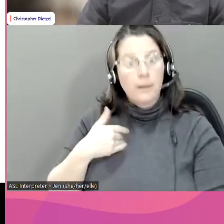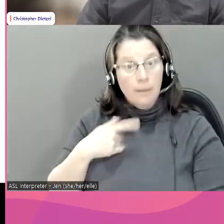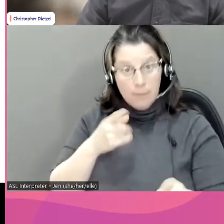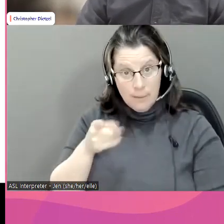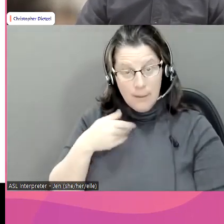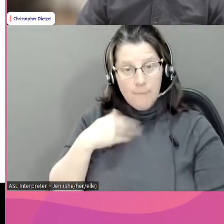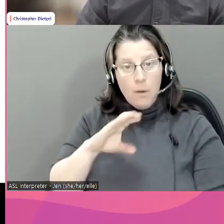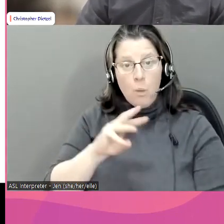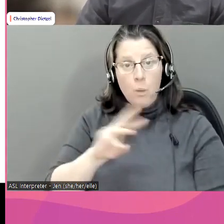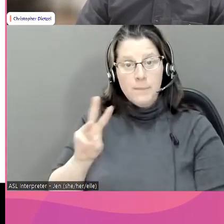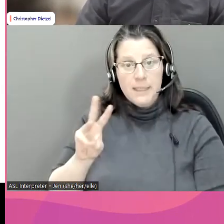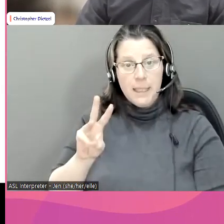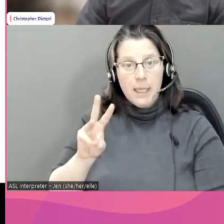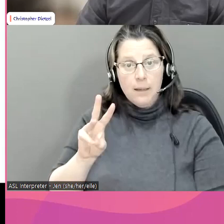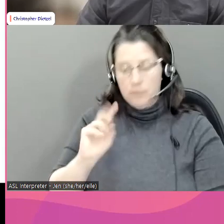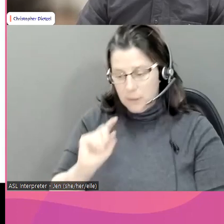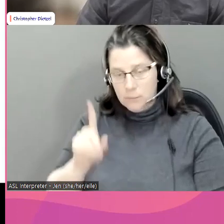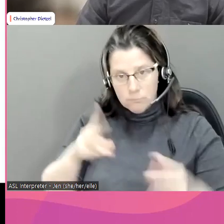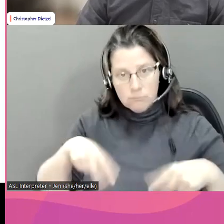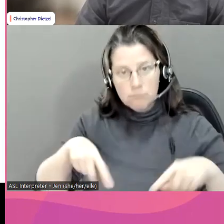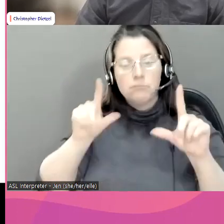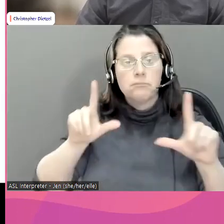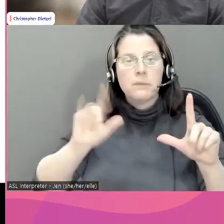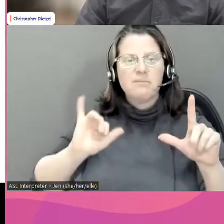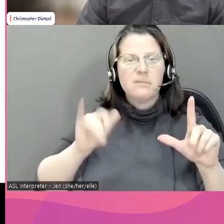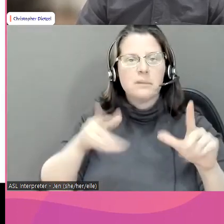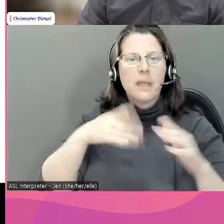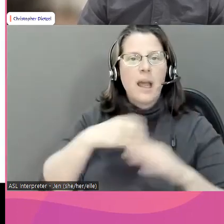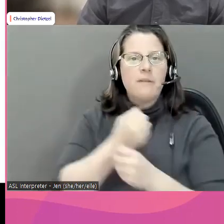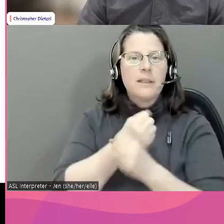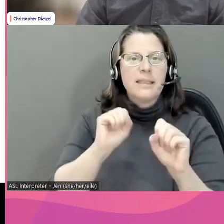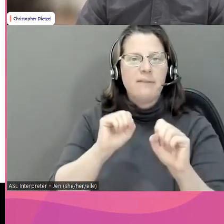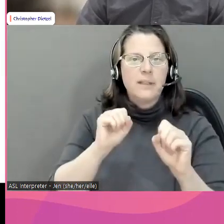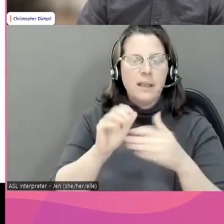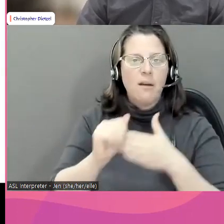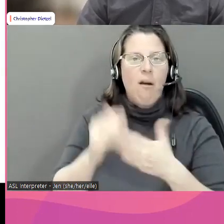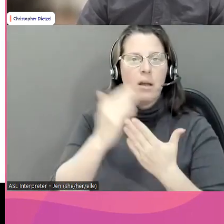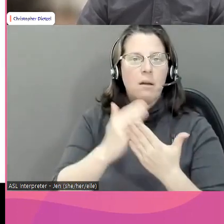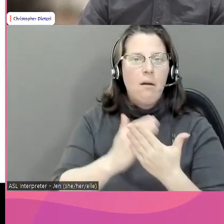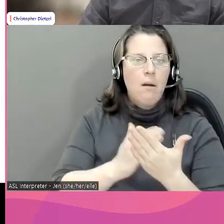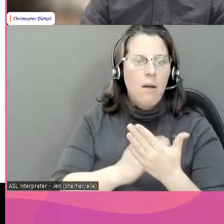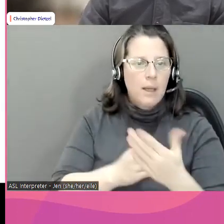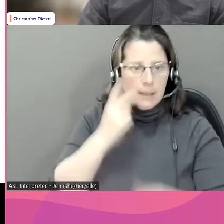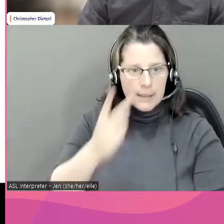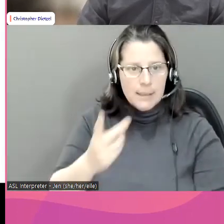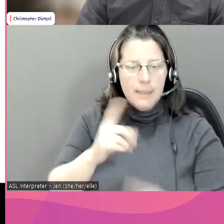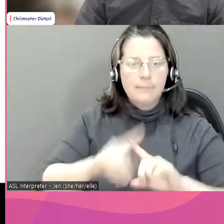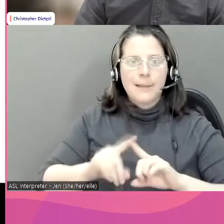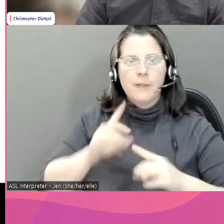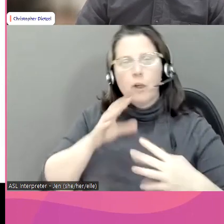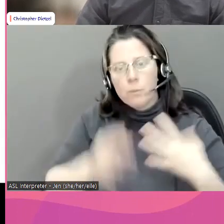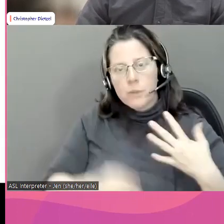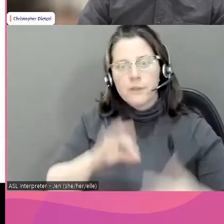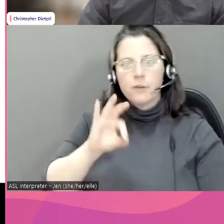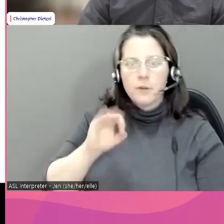Ils ont un site web et ils ont aussi des guides de sécurité pour différentes plateformes. Donc, ils ont